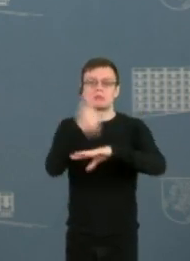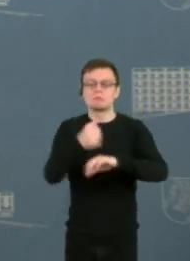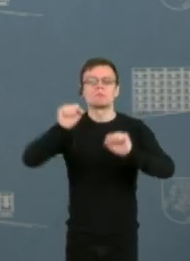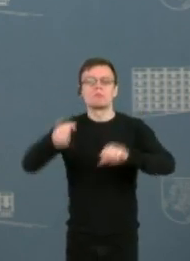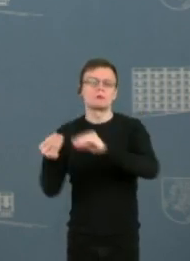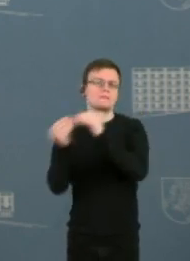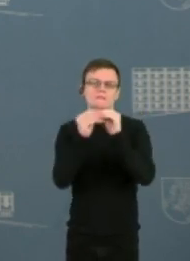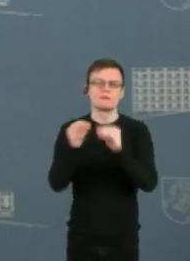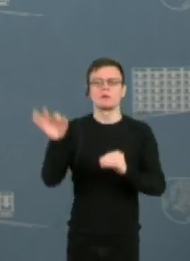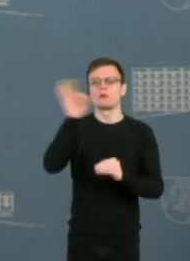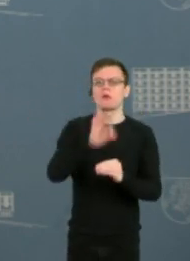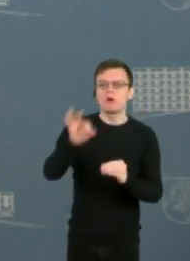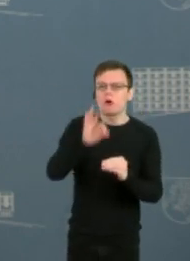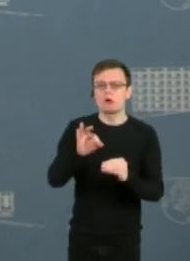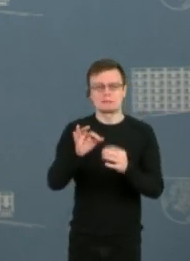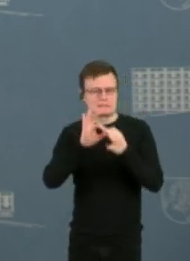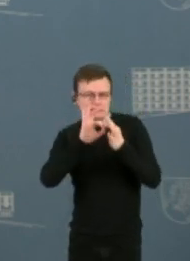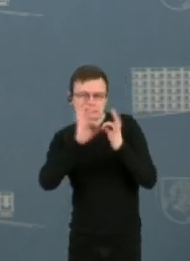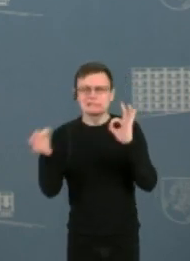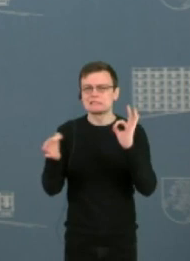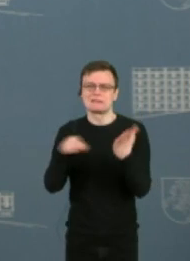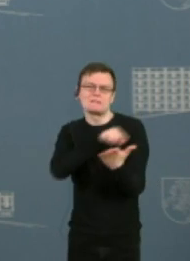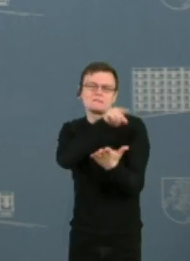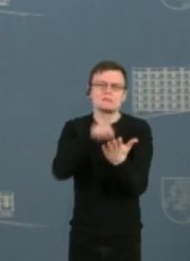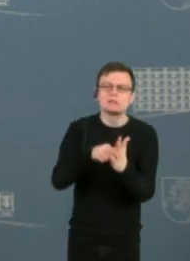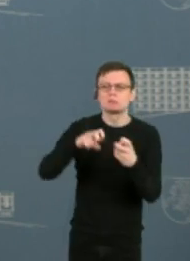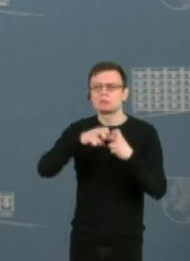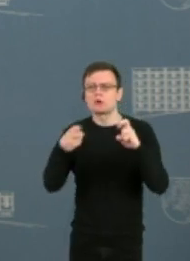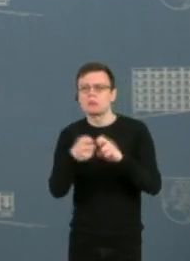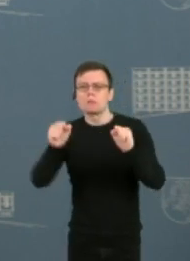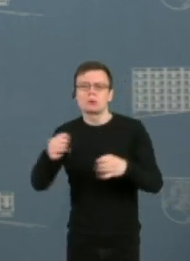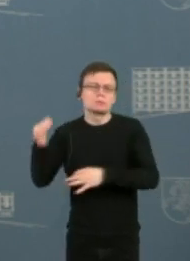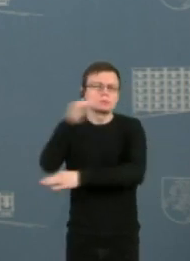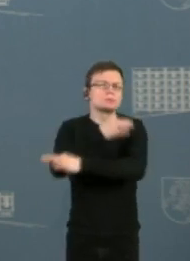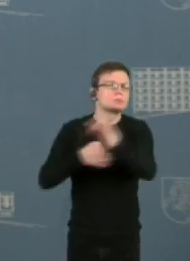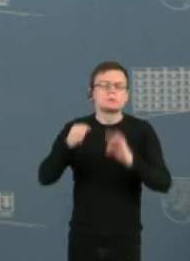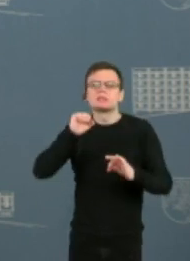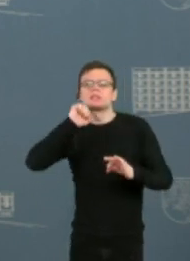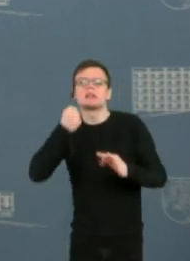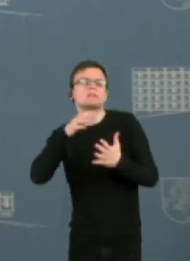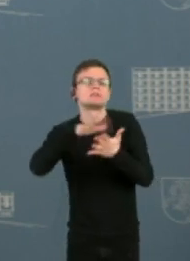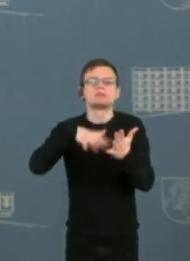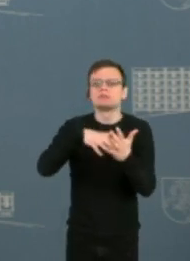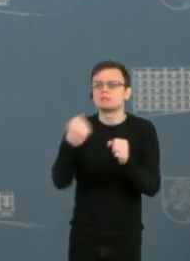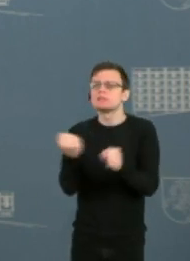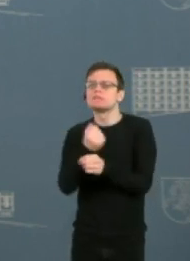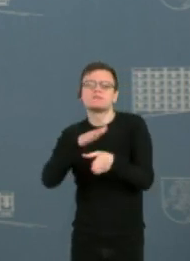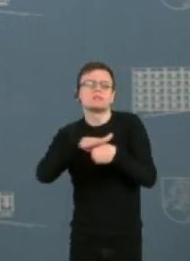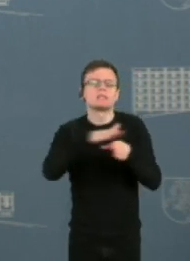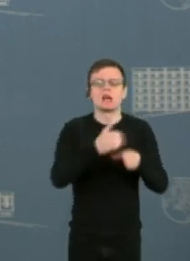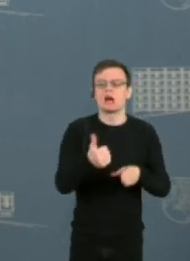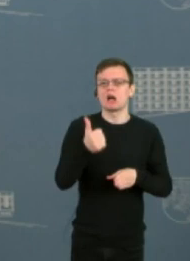labai konkrečius klausimus, labai konkrečius veiksmus, kurios verta įgyvendinti